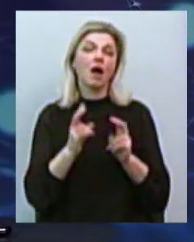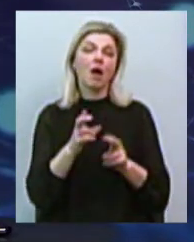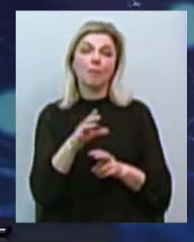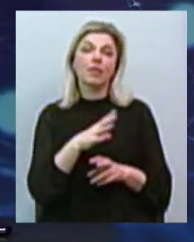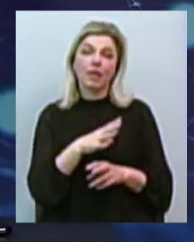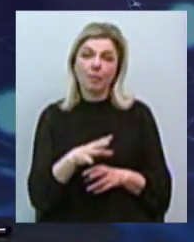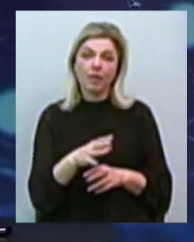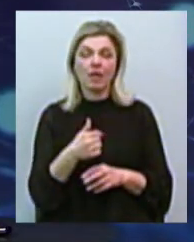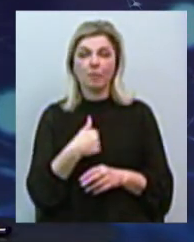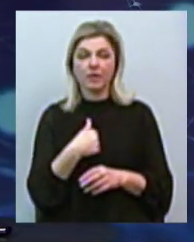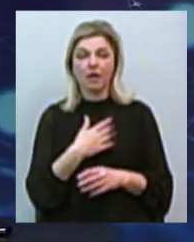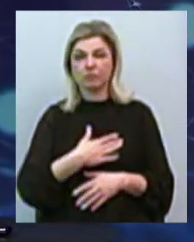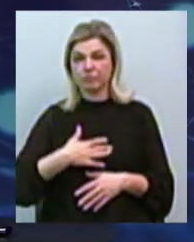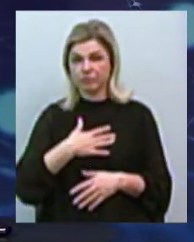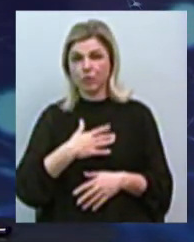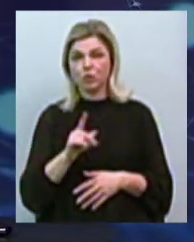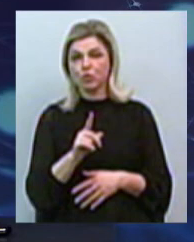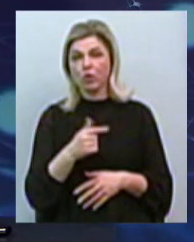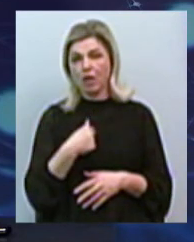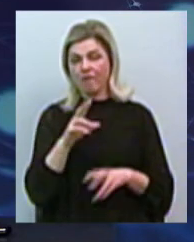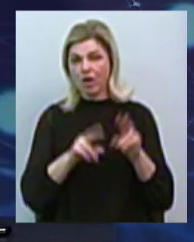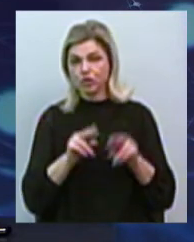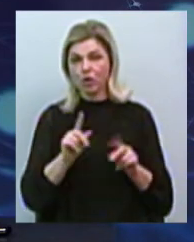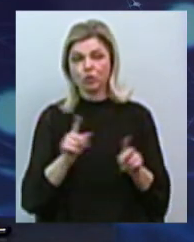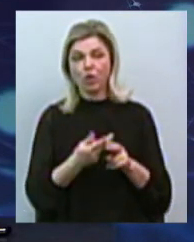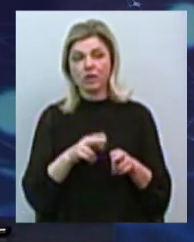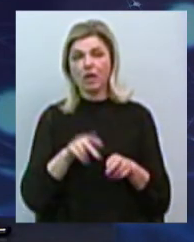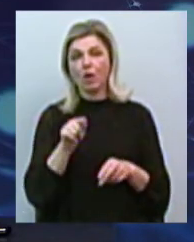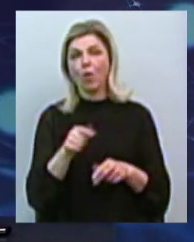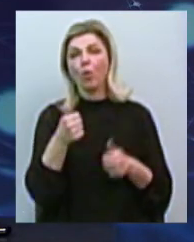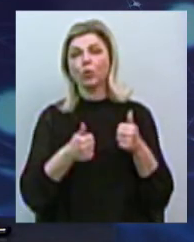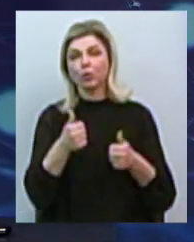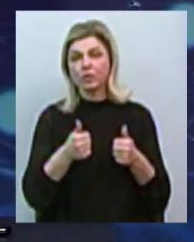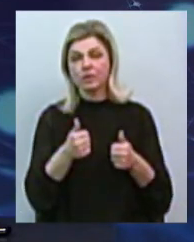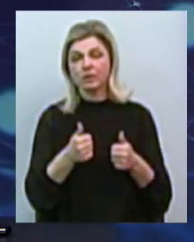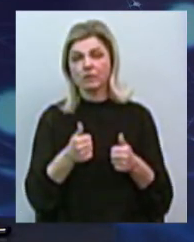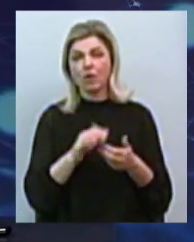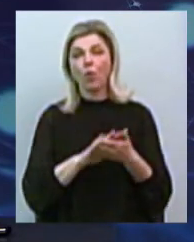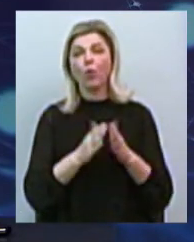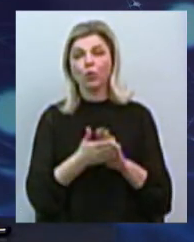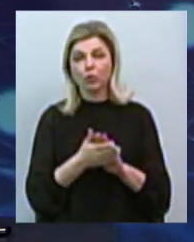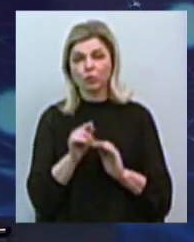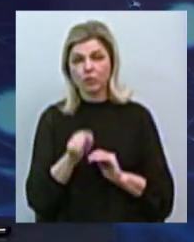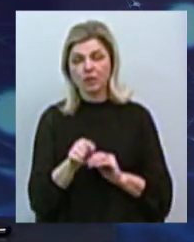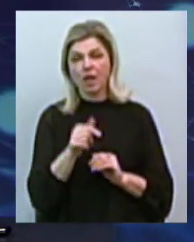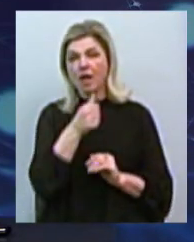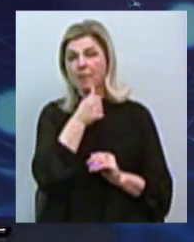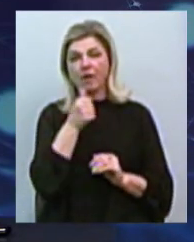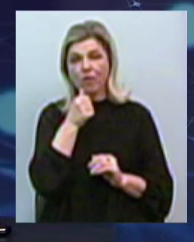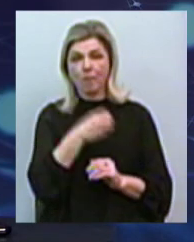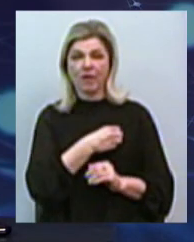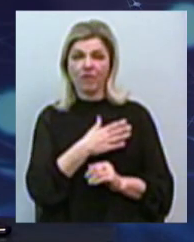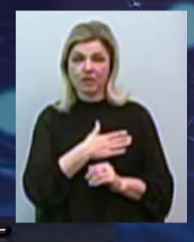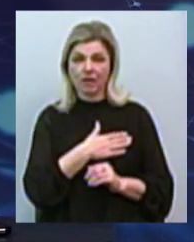було, але мені сумно від того, що я вважаю, що даний консесійний конкурс – це є прихована приватизація